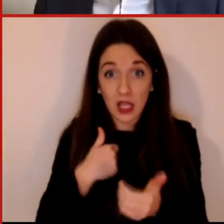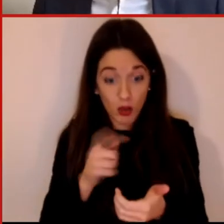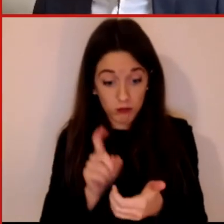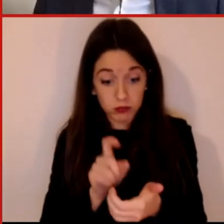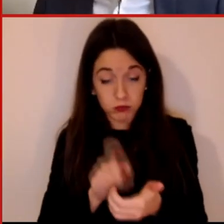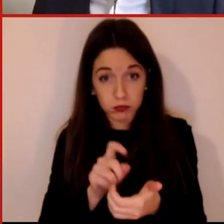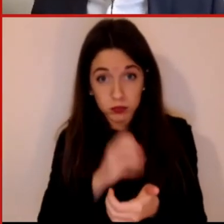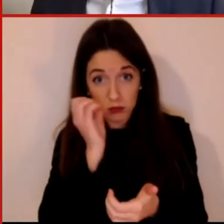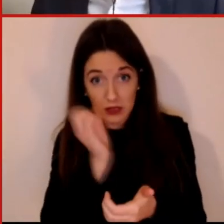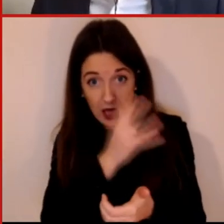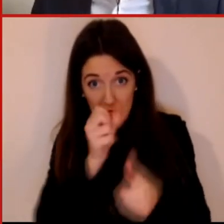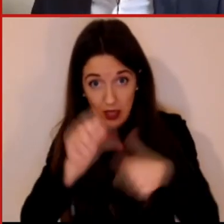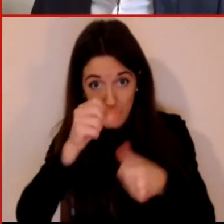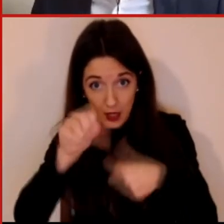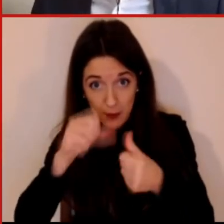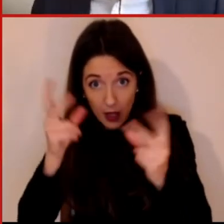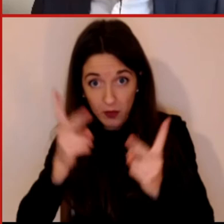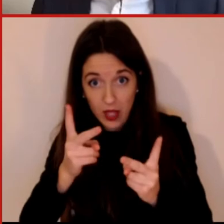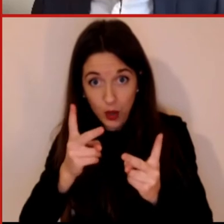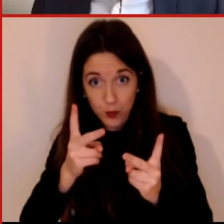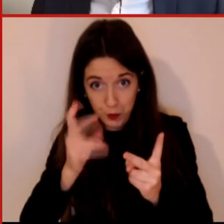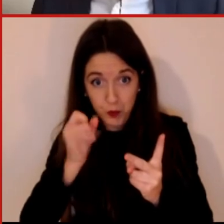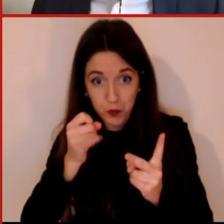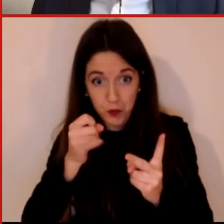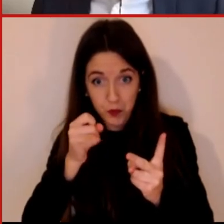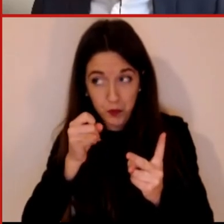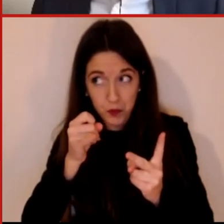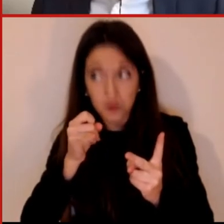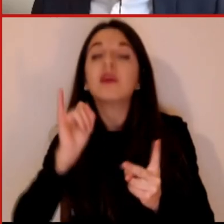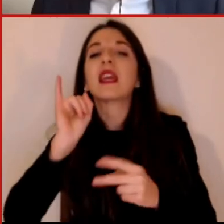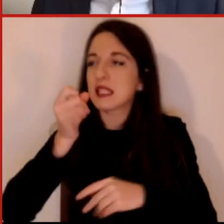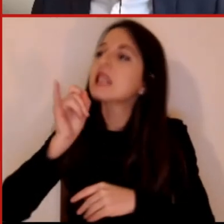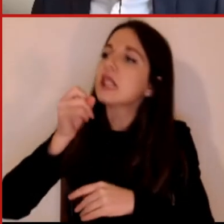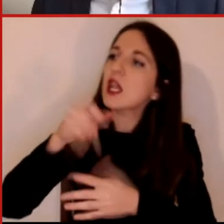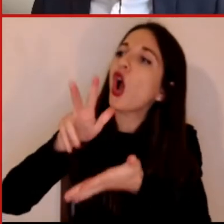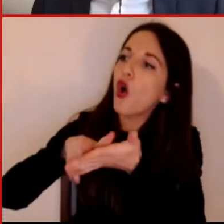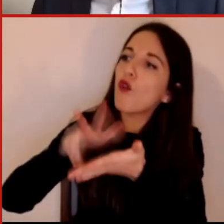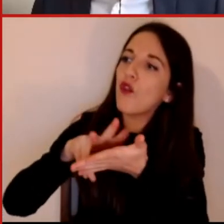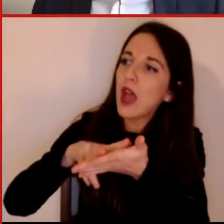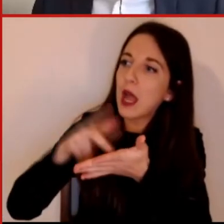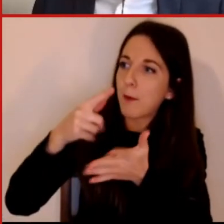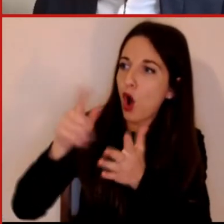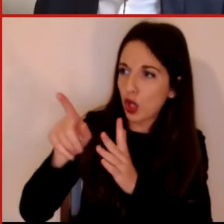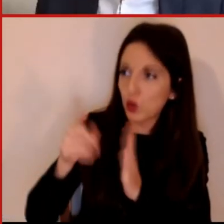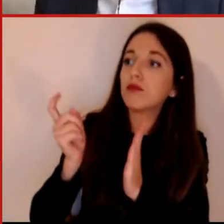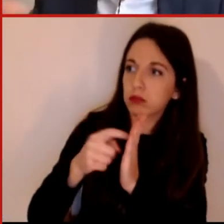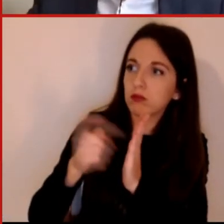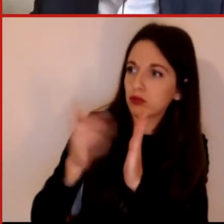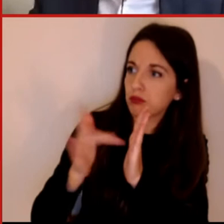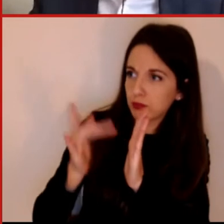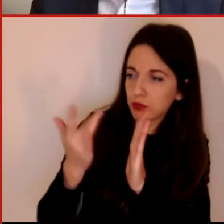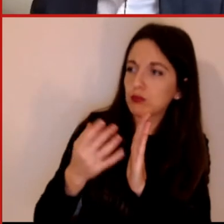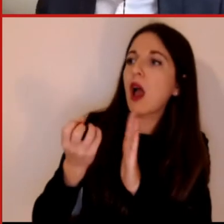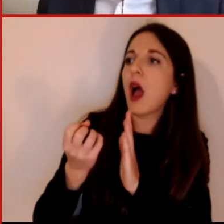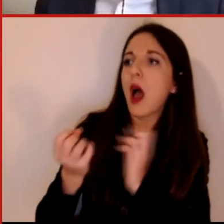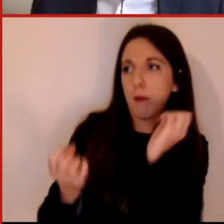slide. Sì, professore, le confermo che la regia la sta seguendo e che anche i partecipanti in questo momento la